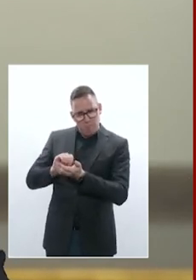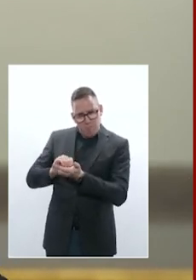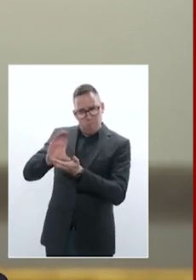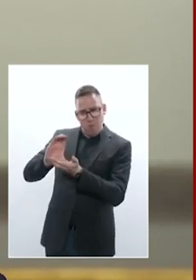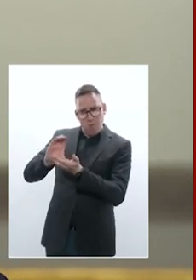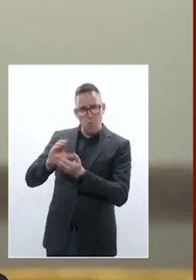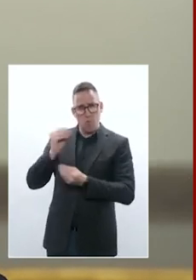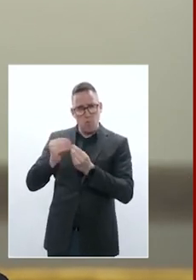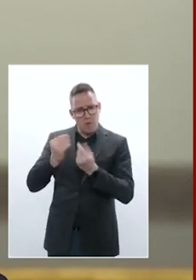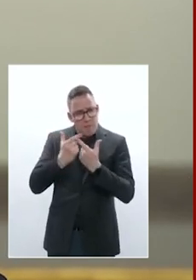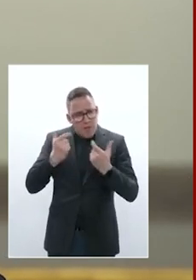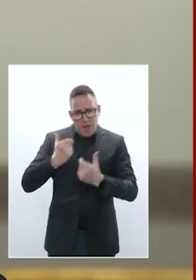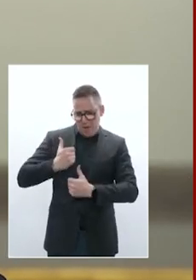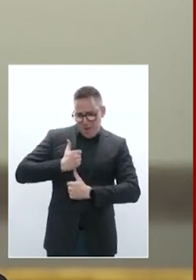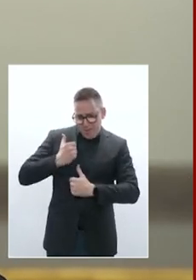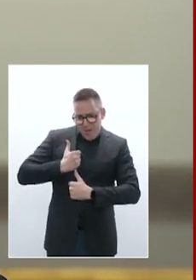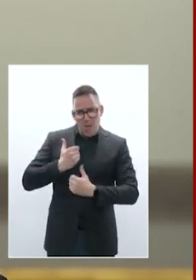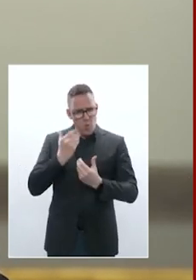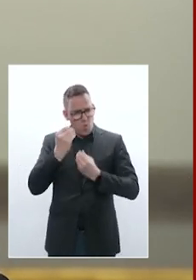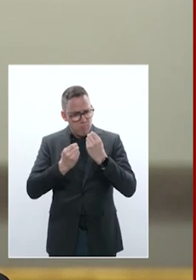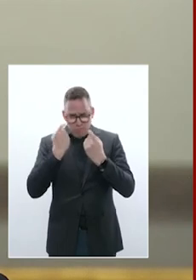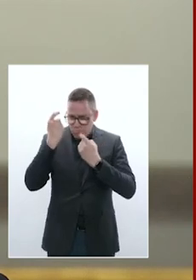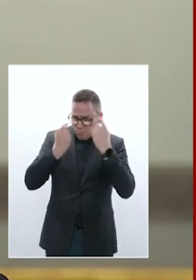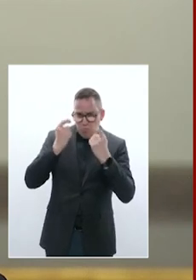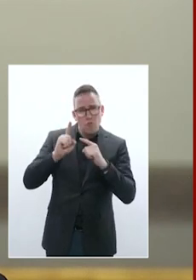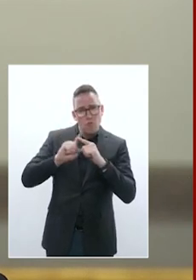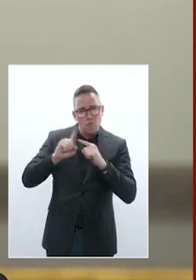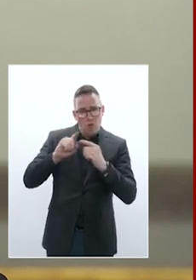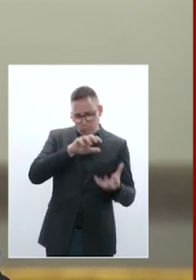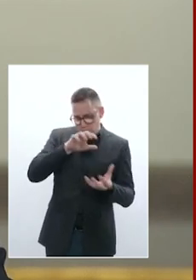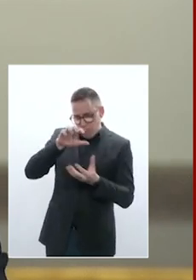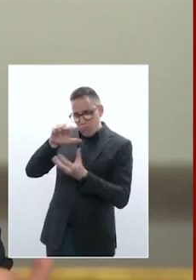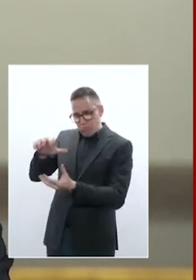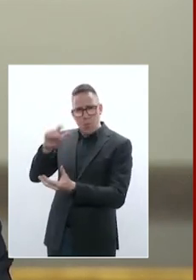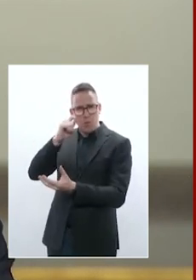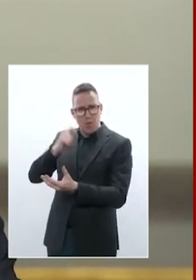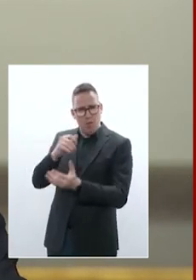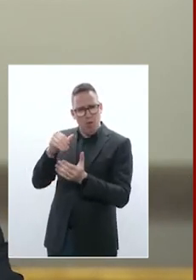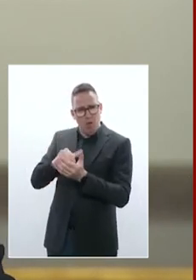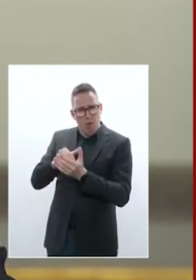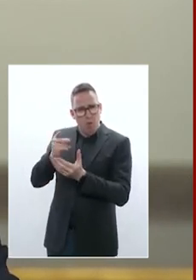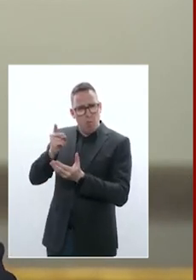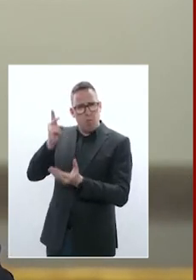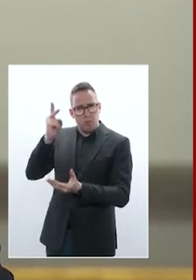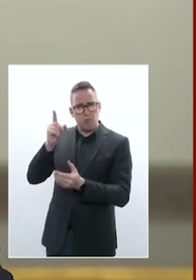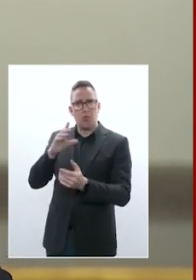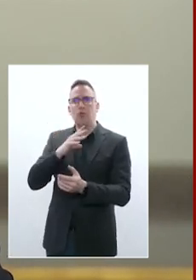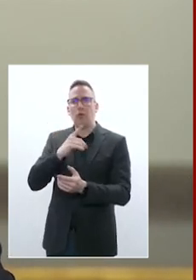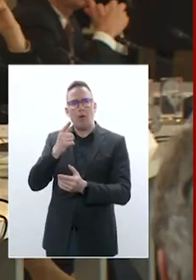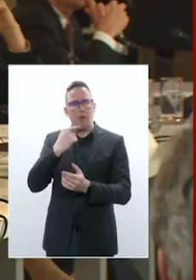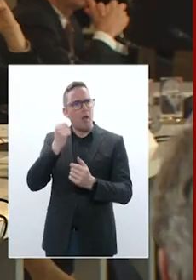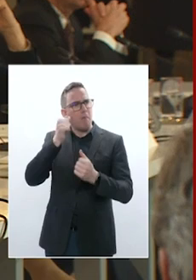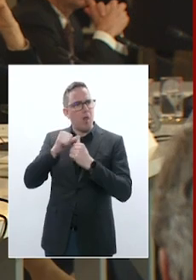en capacité mise à disposition et en poursuite aussi des accords bilatéraux comme plusieurs d'entre nous en ont déjà signé ces derniers